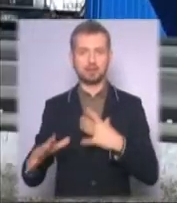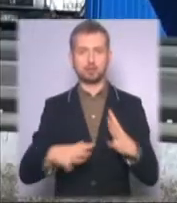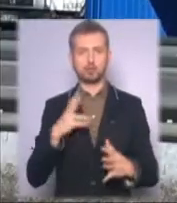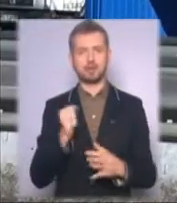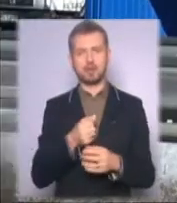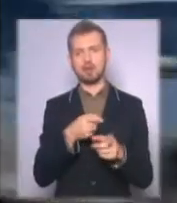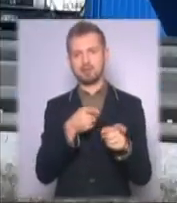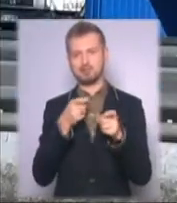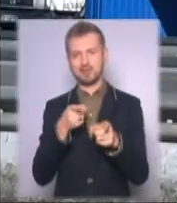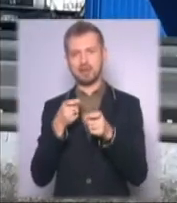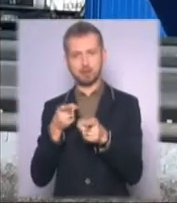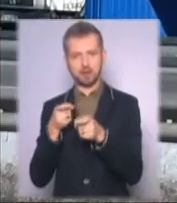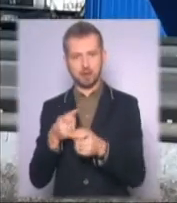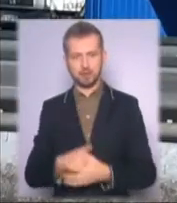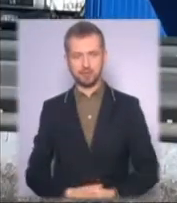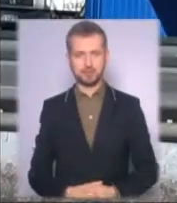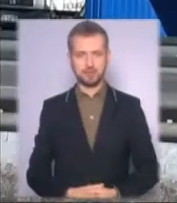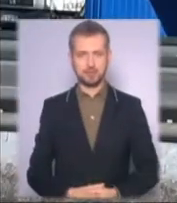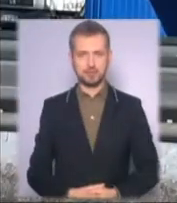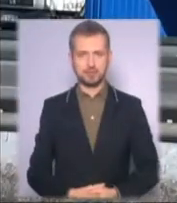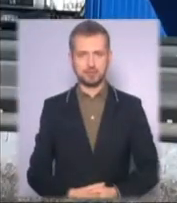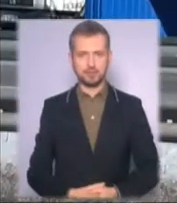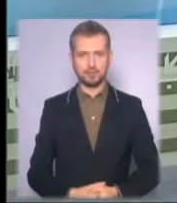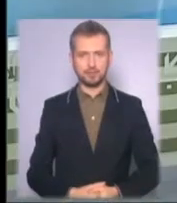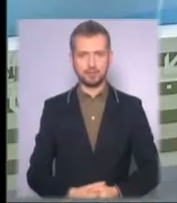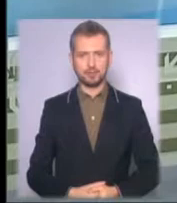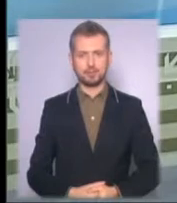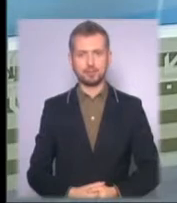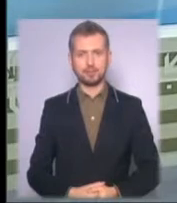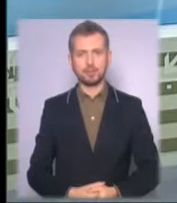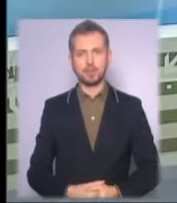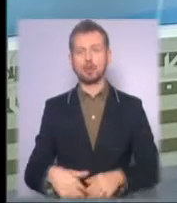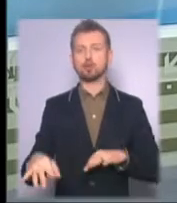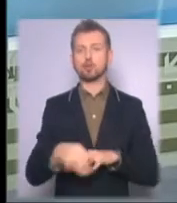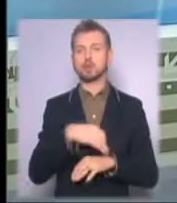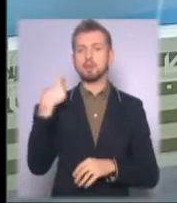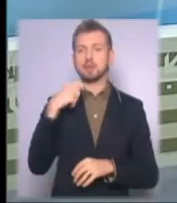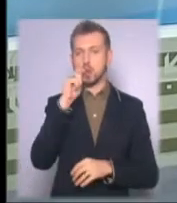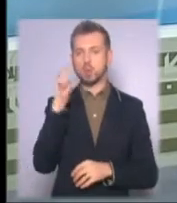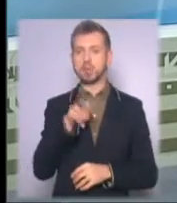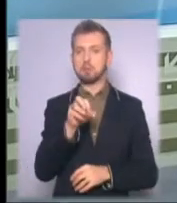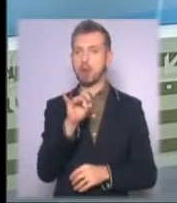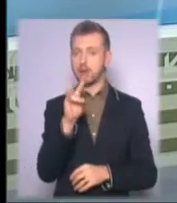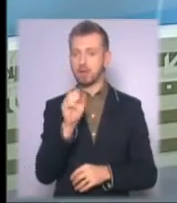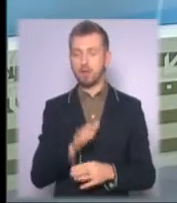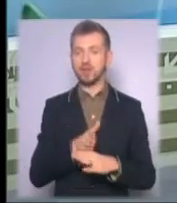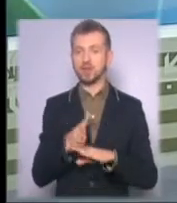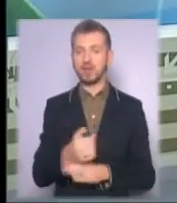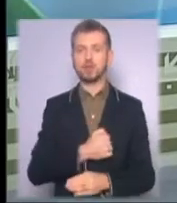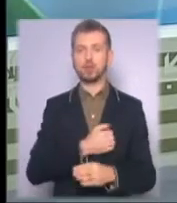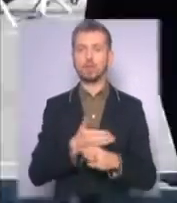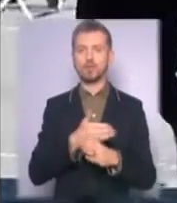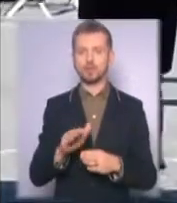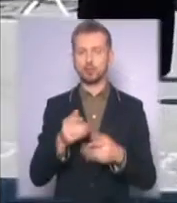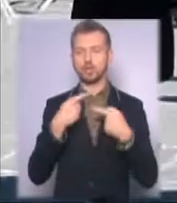Юля Поворозник, Роман Тимошевський, телеканал Київ. Дружина президента України Марина Порошенко відвідала військову частину